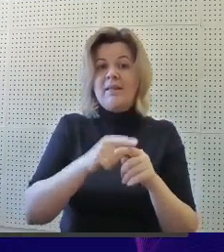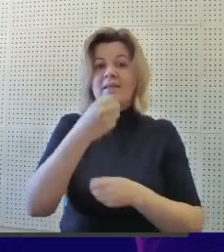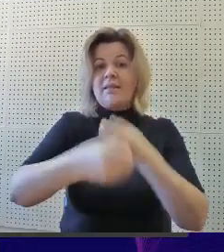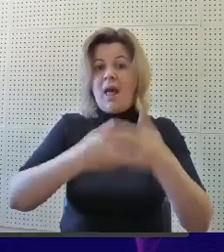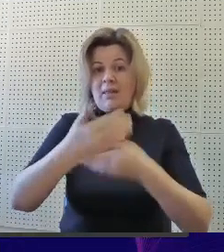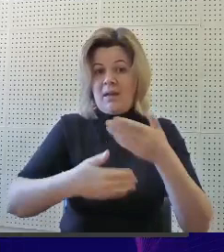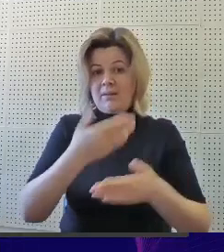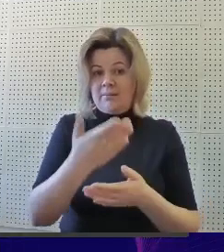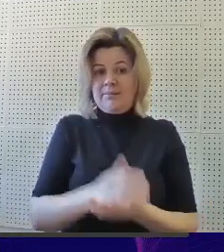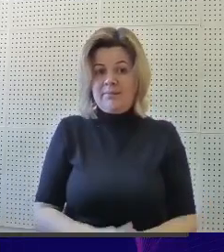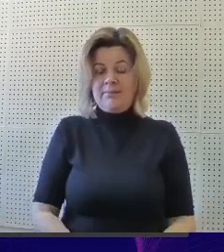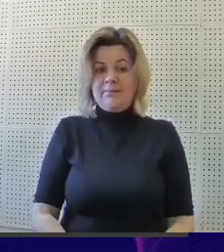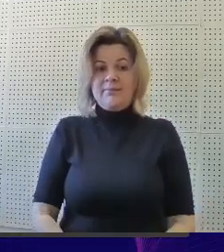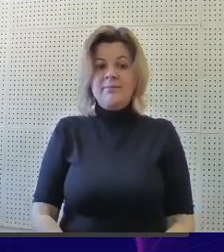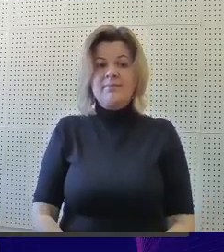на ряде слайдов.